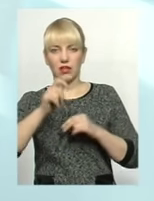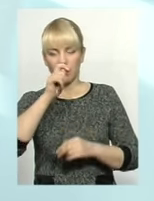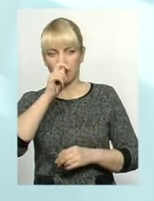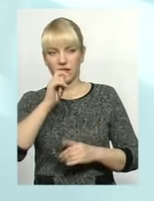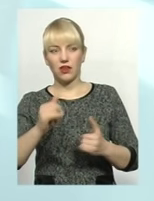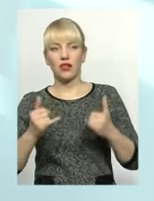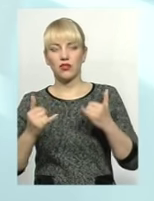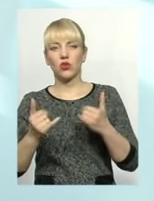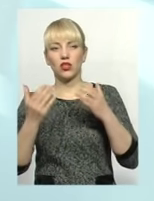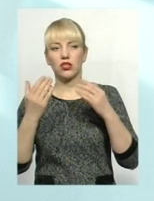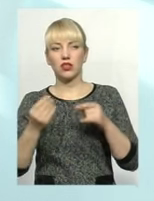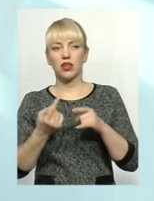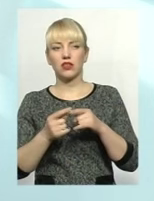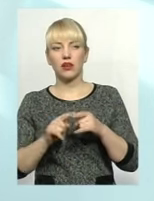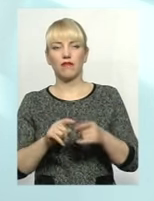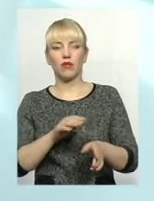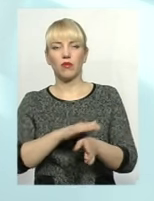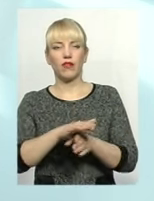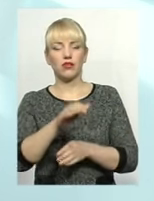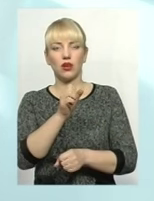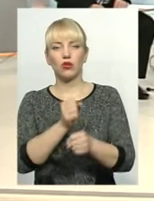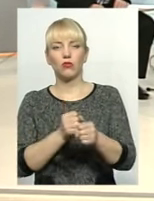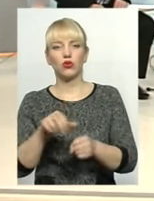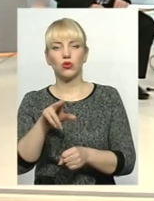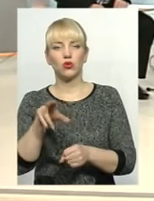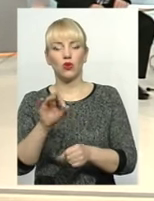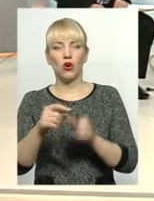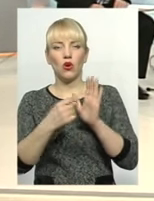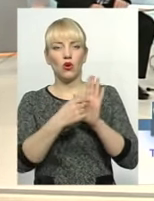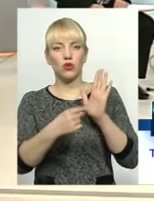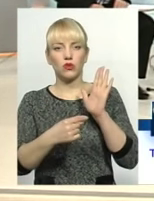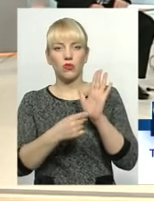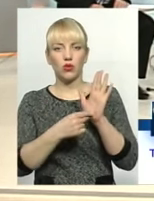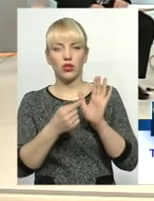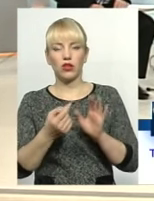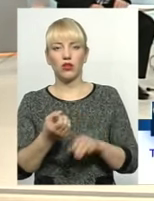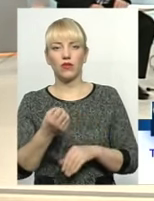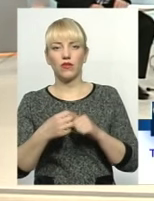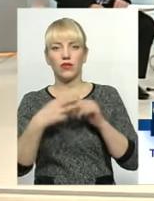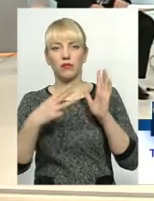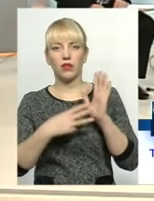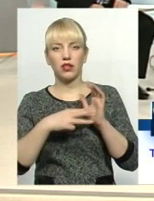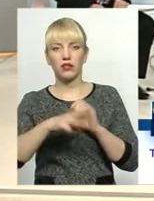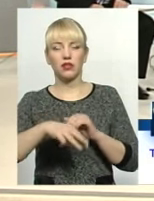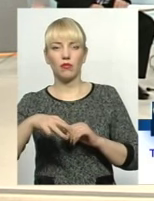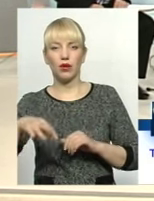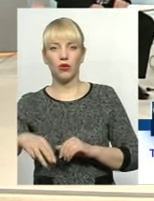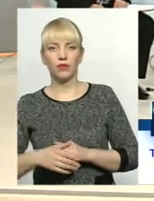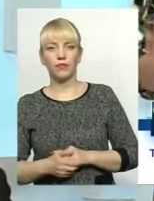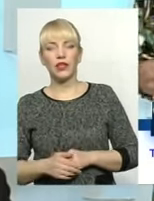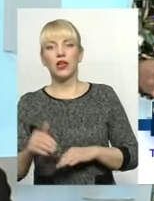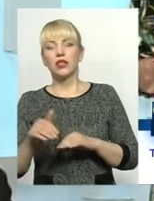день саме відбувається робота щодо їхнього розподілу. Скажіть, будь ласка, Сергію Сильвестровичу,